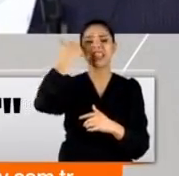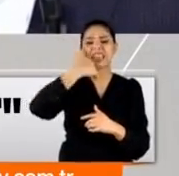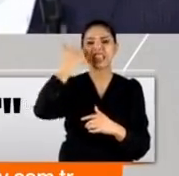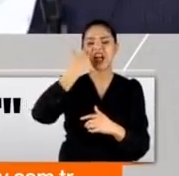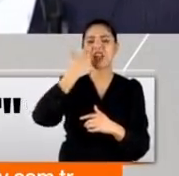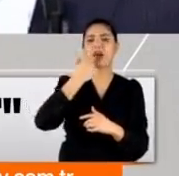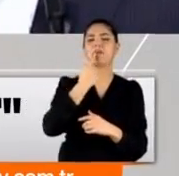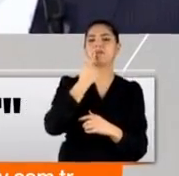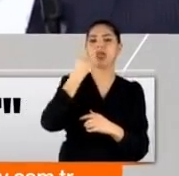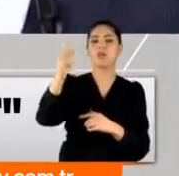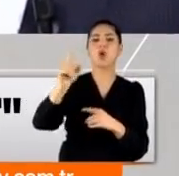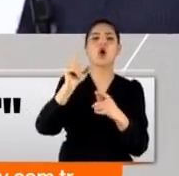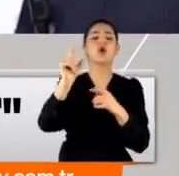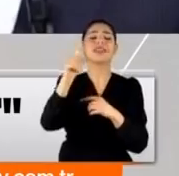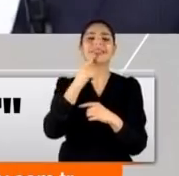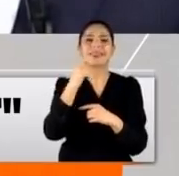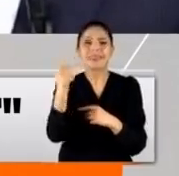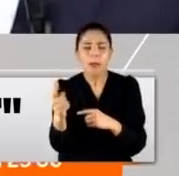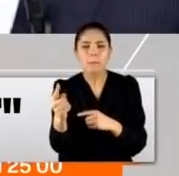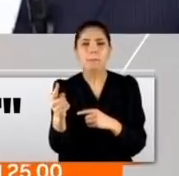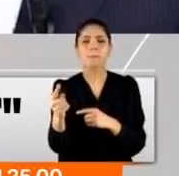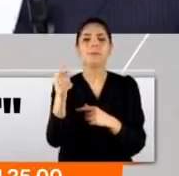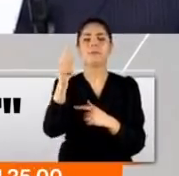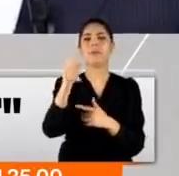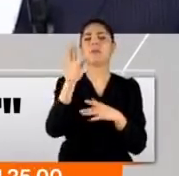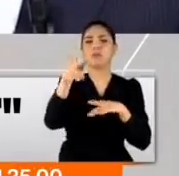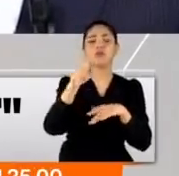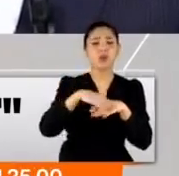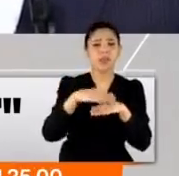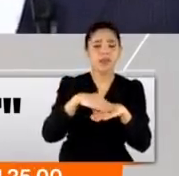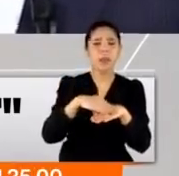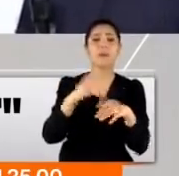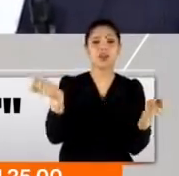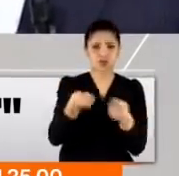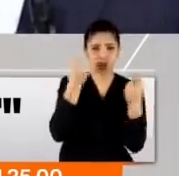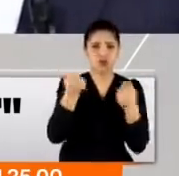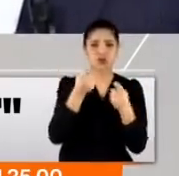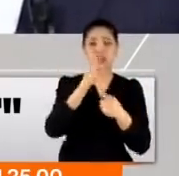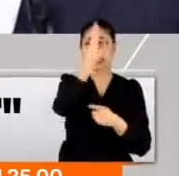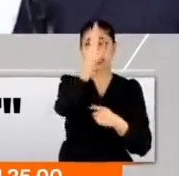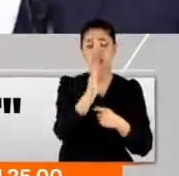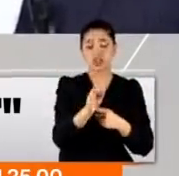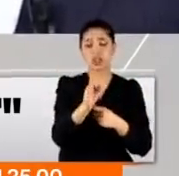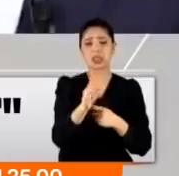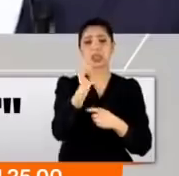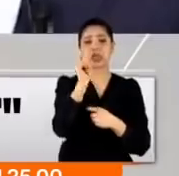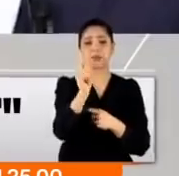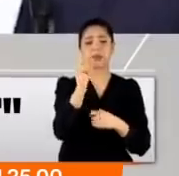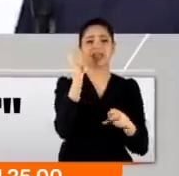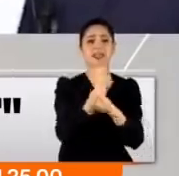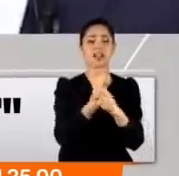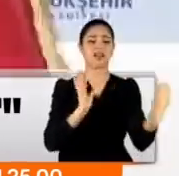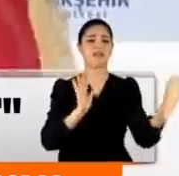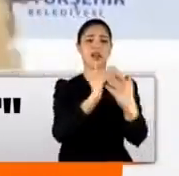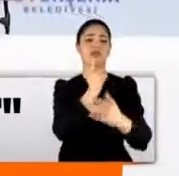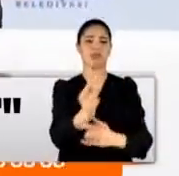meşruiyeti olmayan Cumhurbaşkanı yaftasını yaftalamaya vermeye çalışırsanız çok ciddi bir tehlikeyle